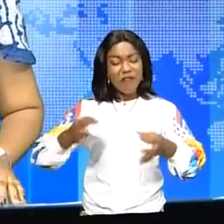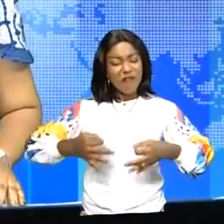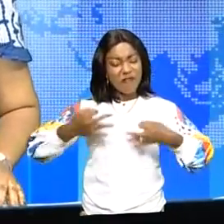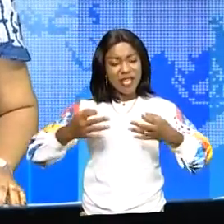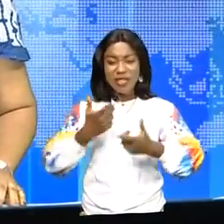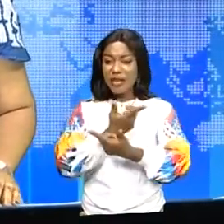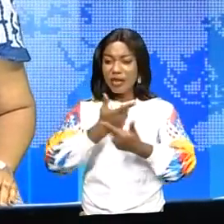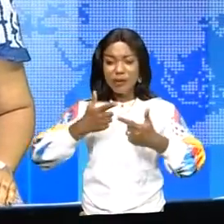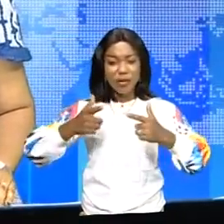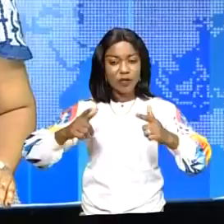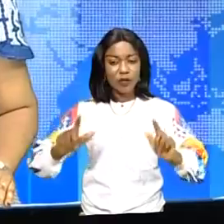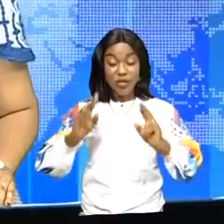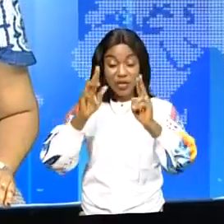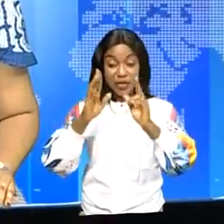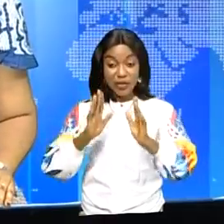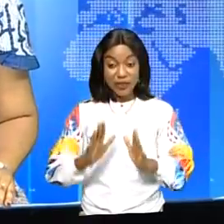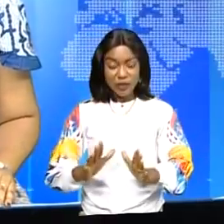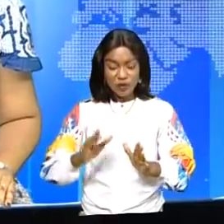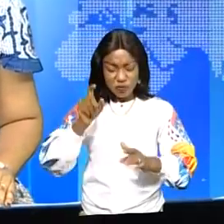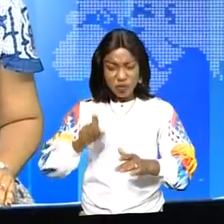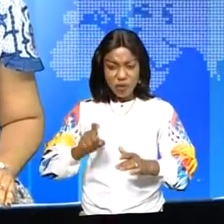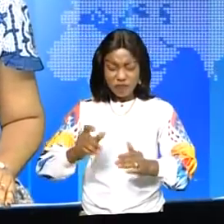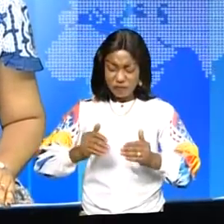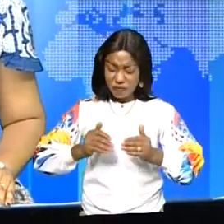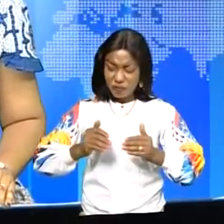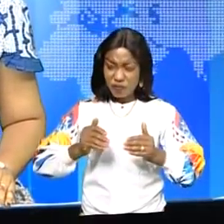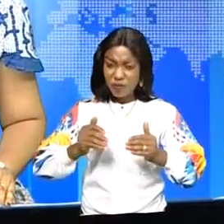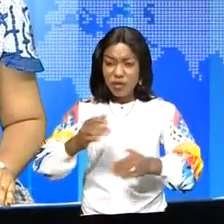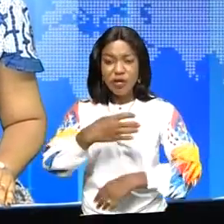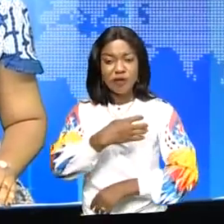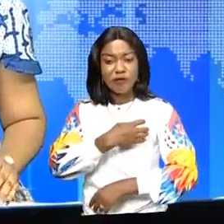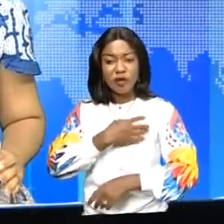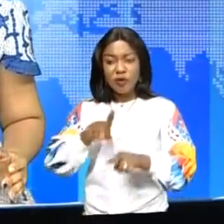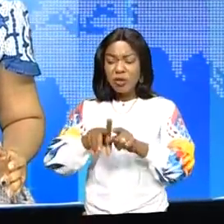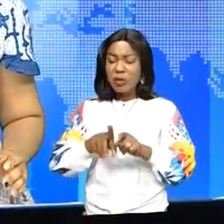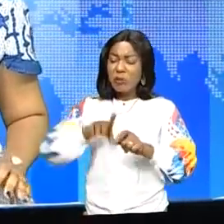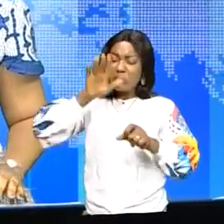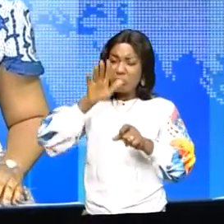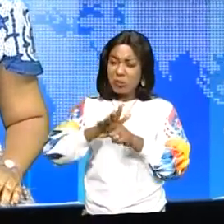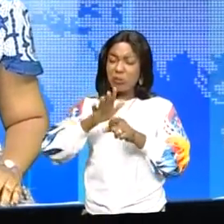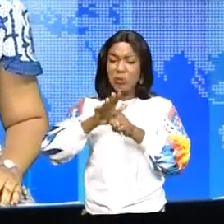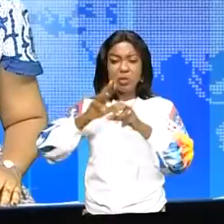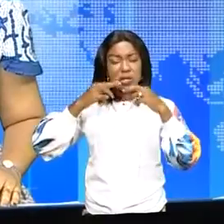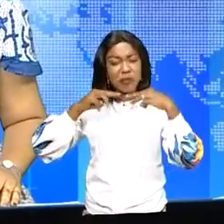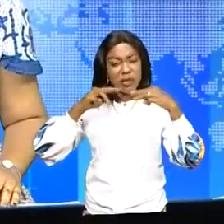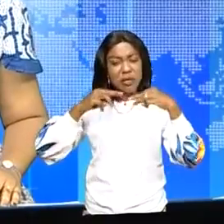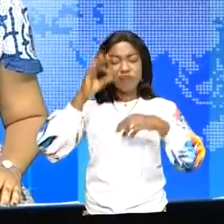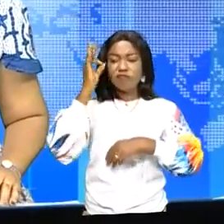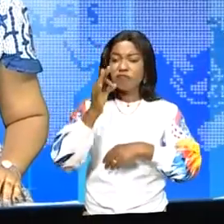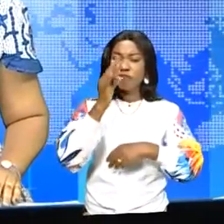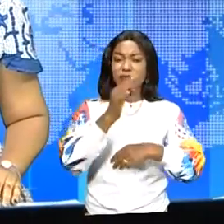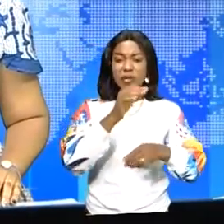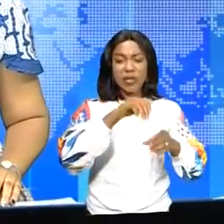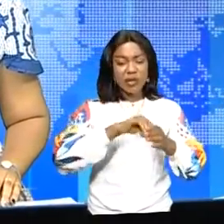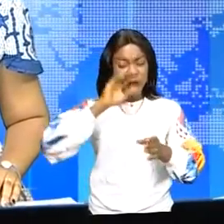du sauveur. Les chrétiens doivent persévérer dans la foi. Autant des messages transmis hier dans les veillées et aujourd'hui dans